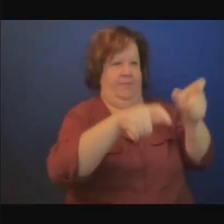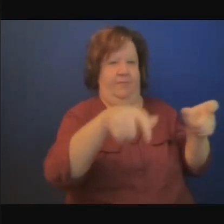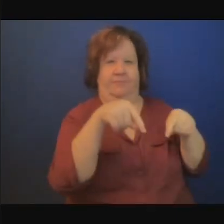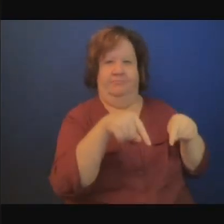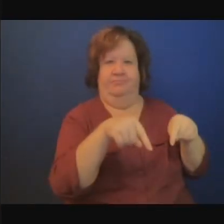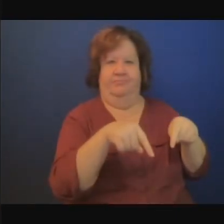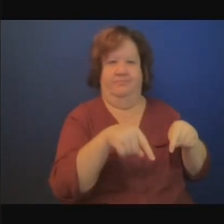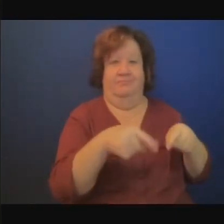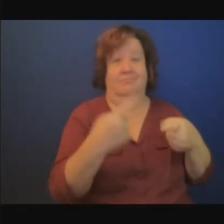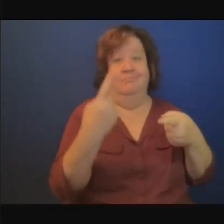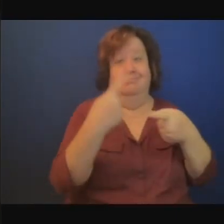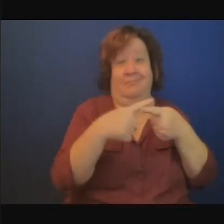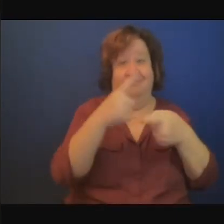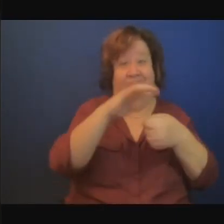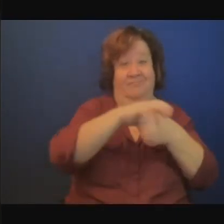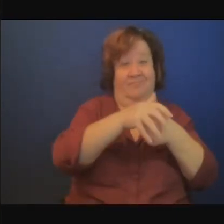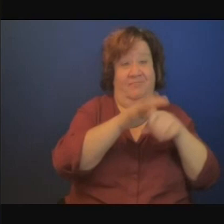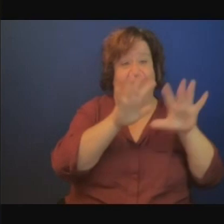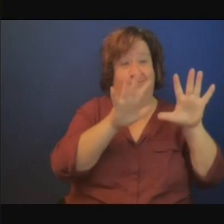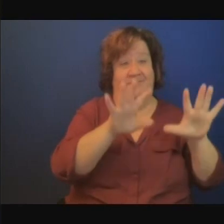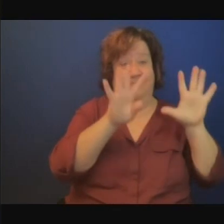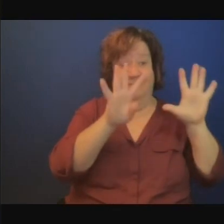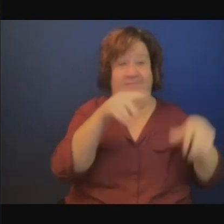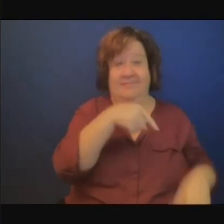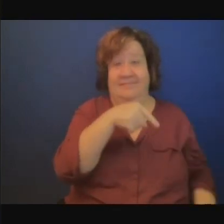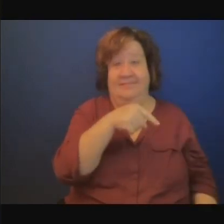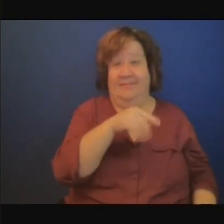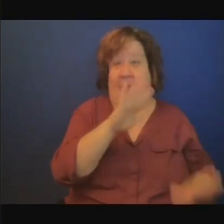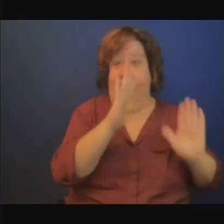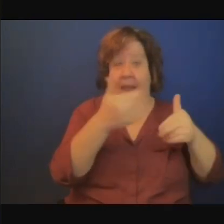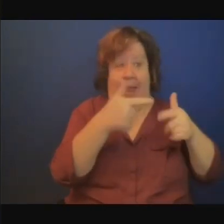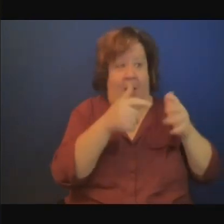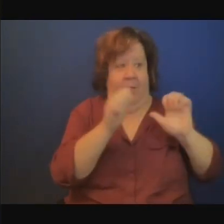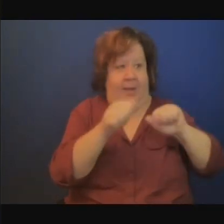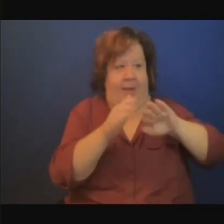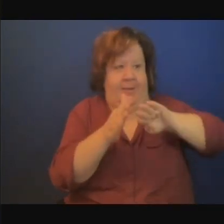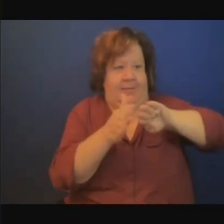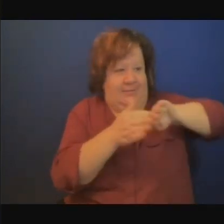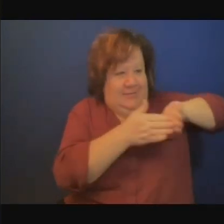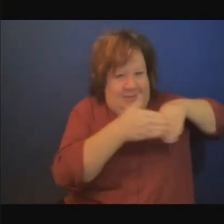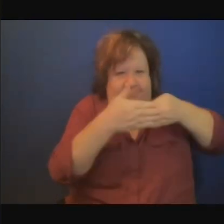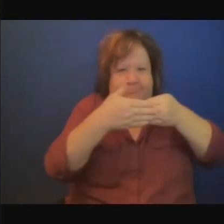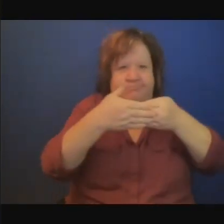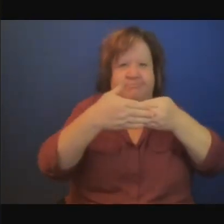aussi dans le contexte de la COVID-19, sachant quels sont les risques inhérents à cette pandémie.